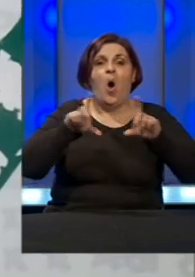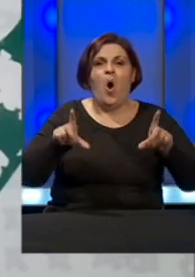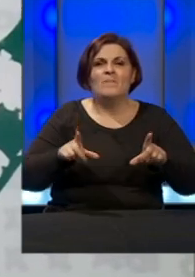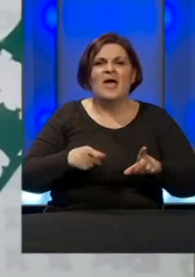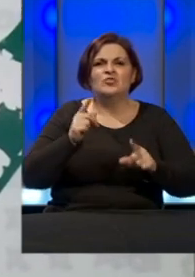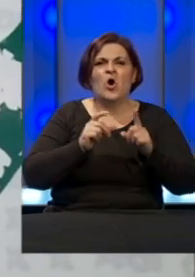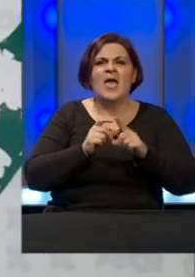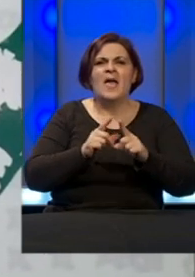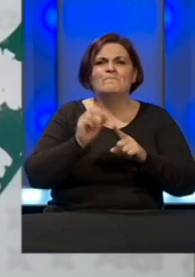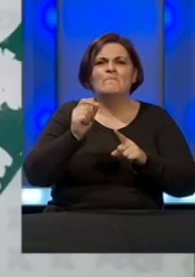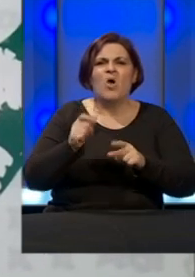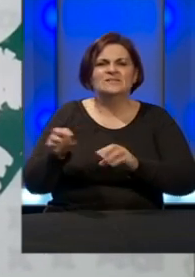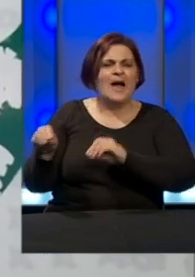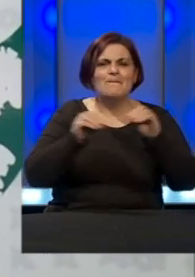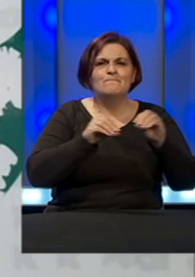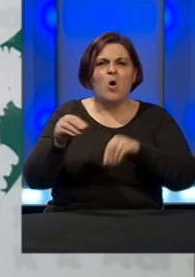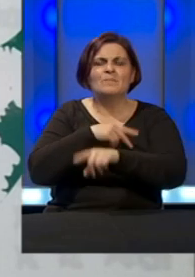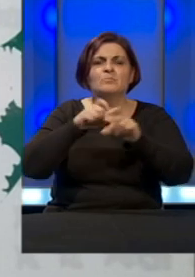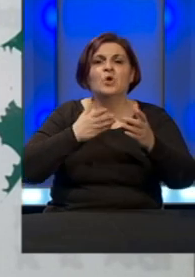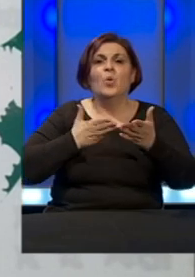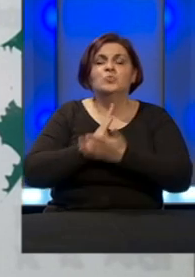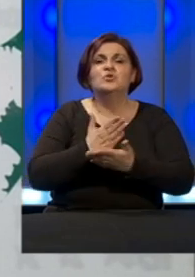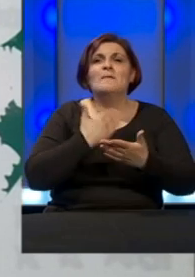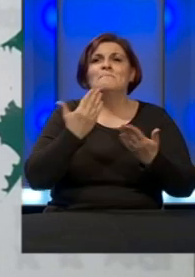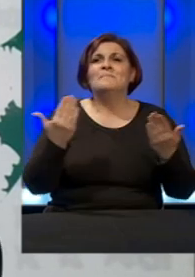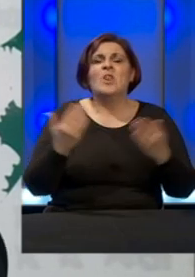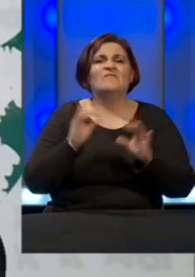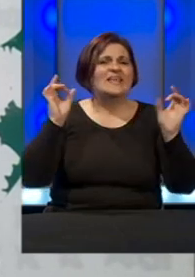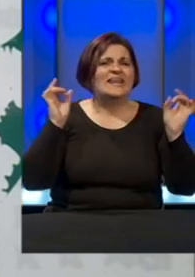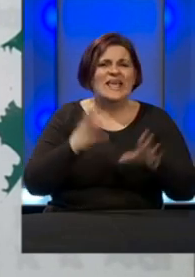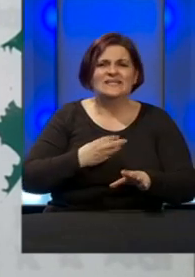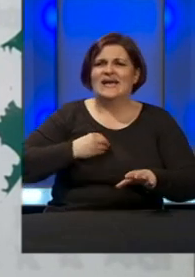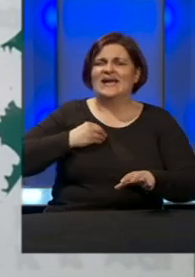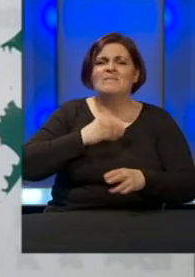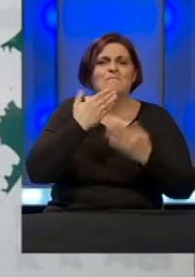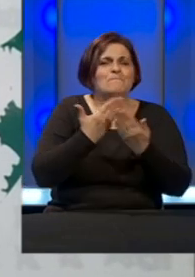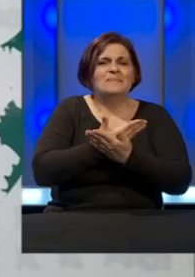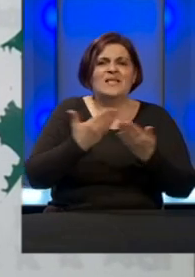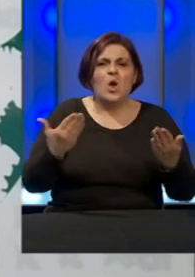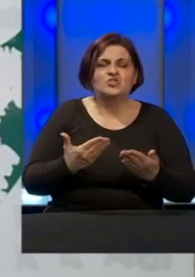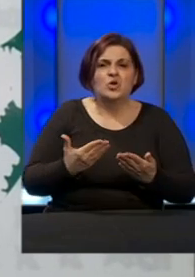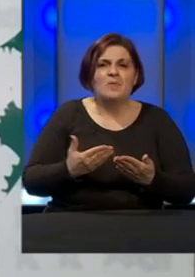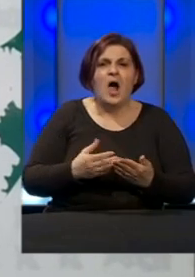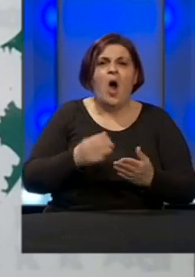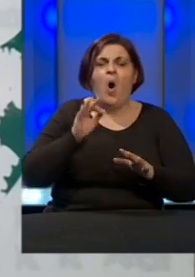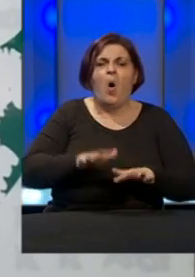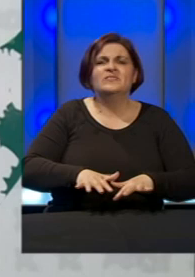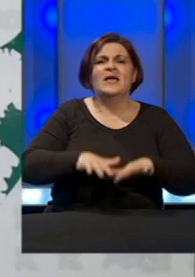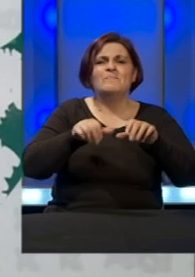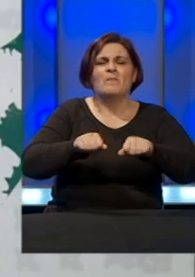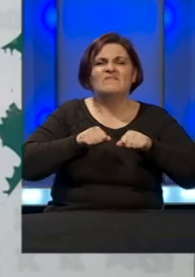poljska bolnica pokretna, znači u slučaju bilo kakvi nesreća, katastrofa, bilo čega od popaljala